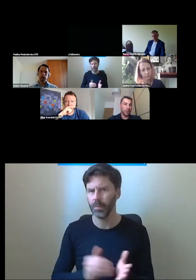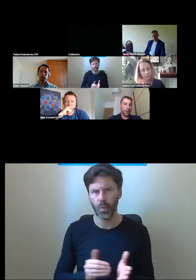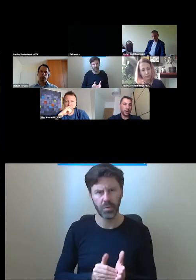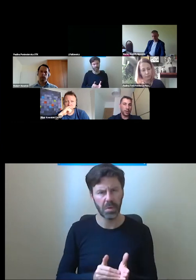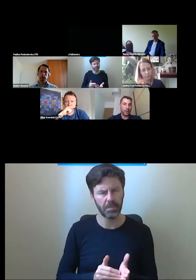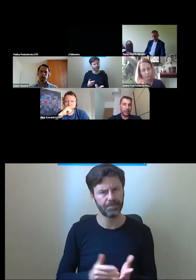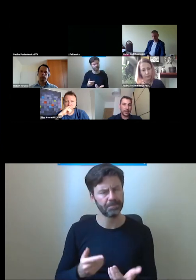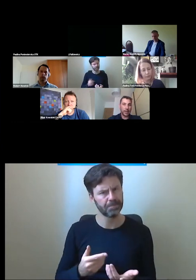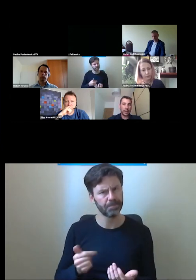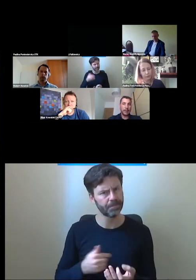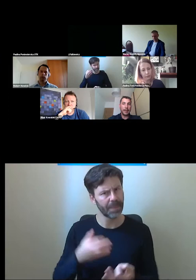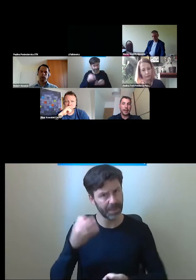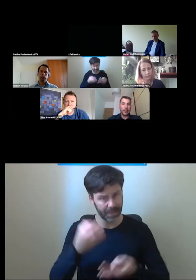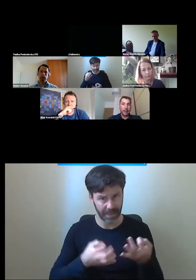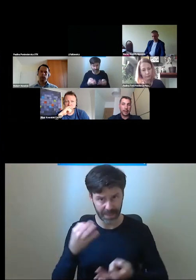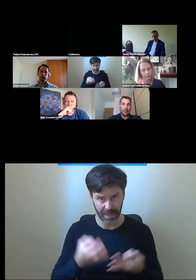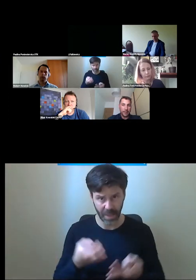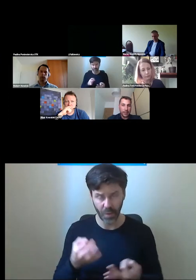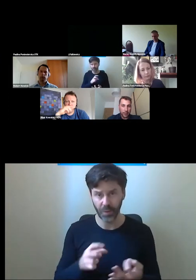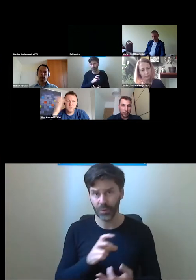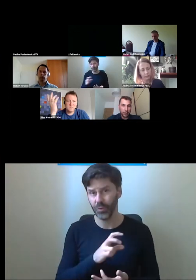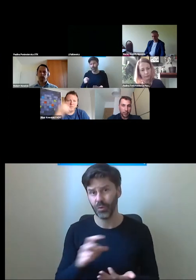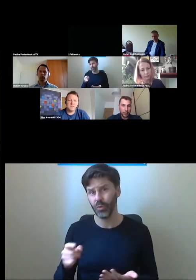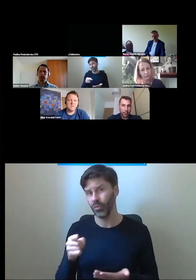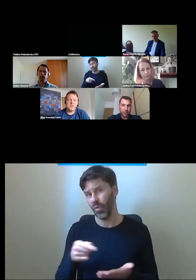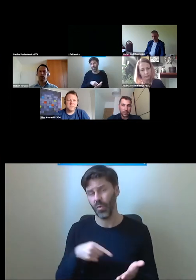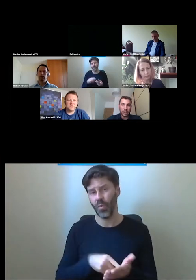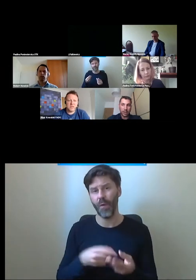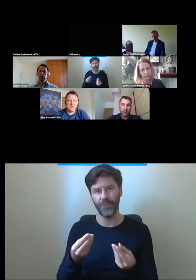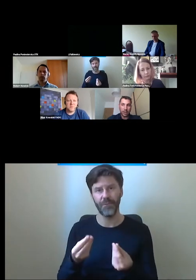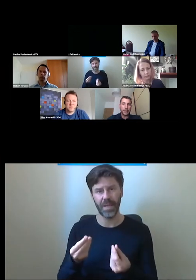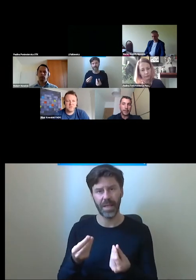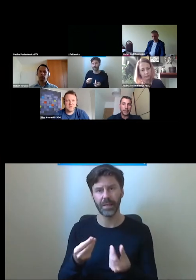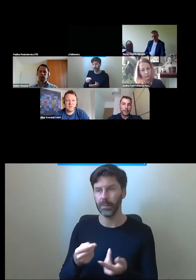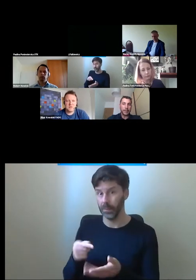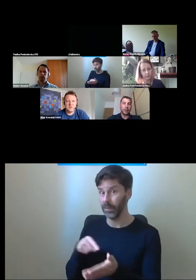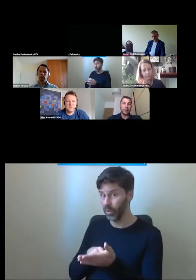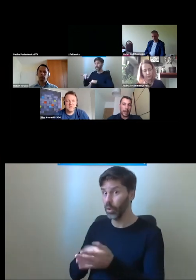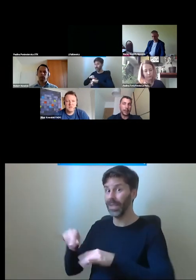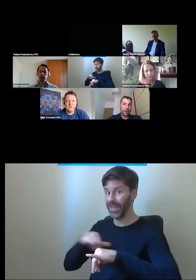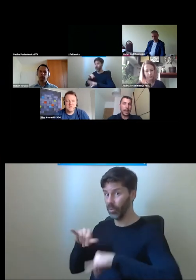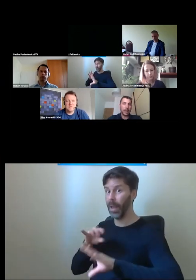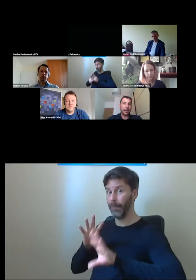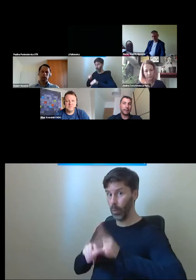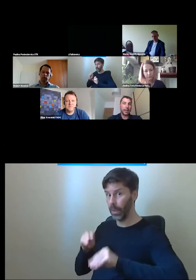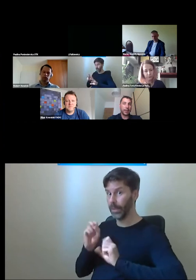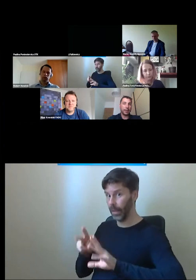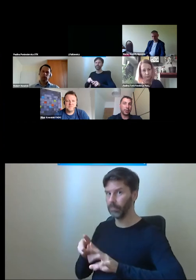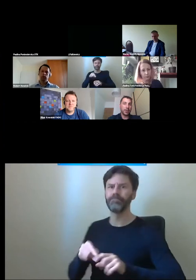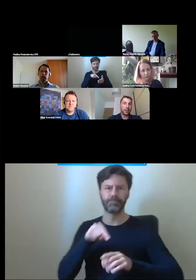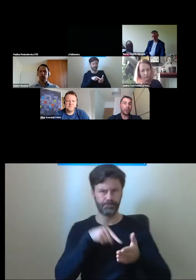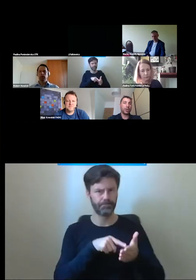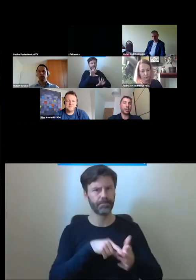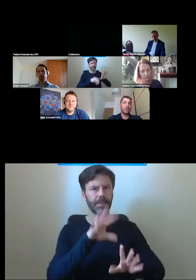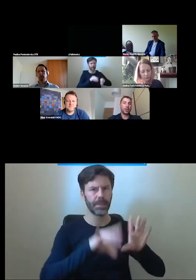punktu widzenia finansów Zarządzania budżetem po prostu też, tak? Tak, tak. I wtedy